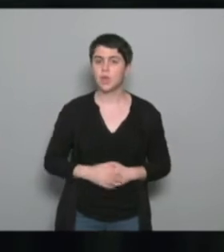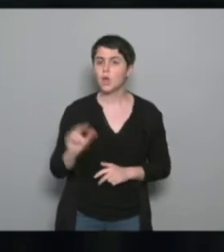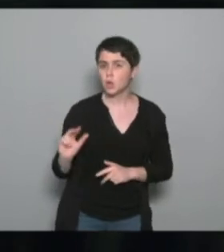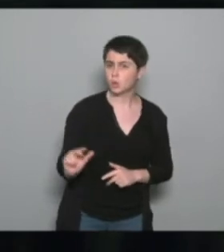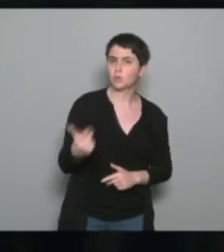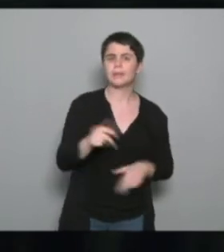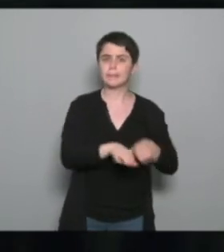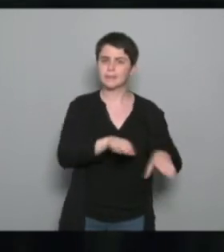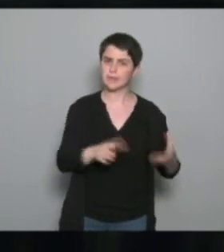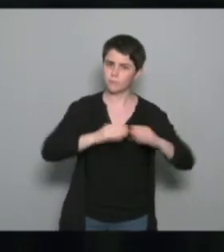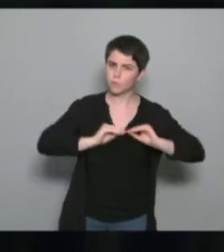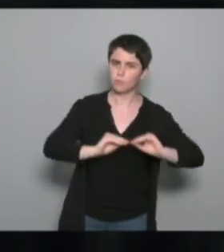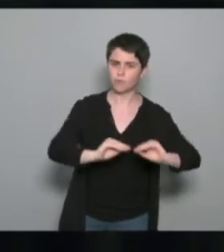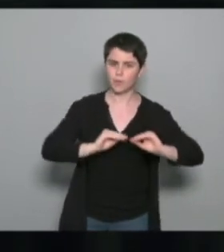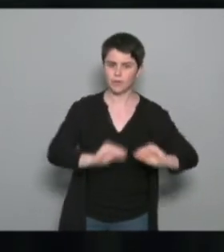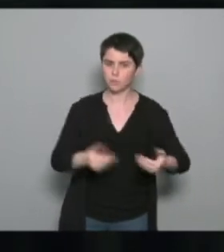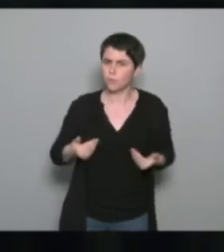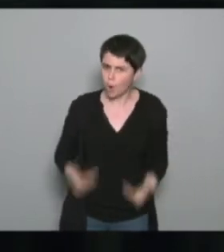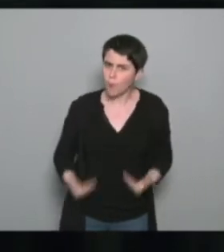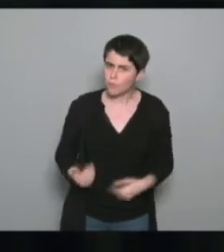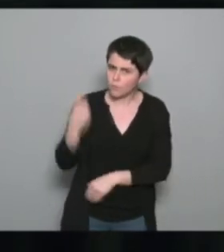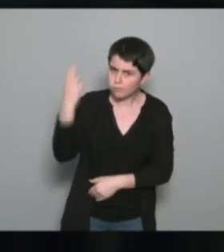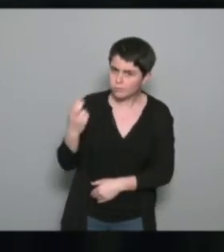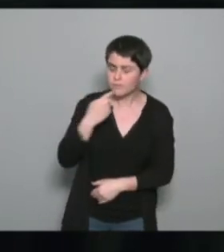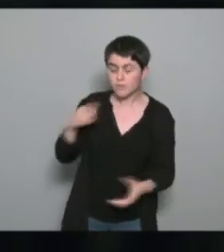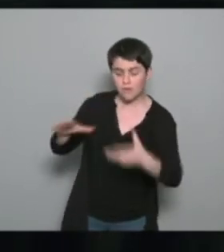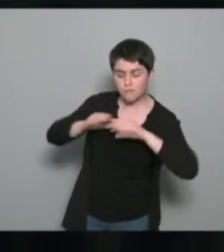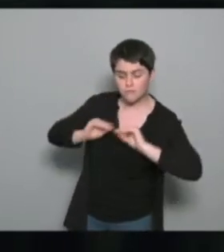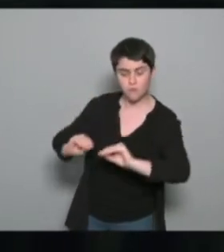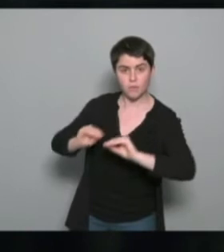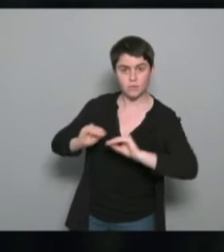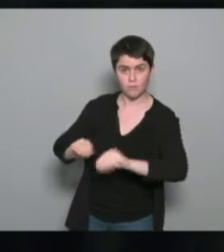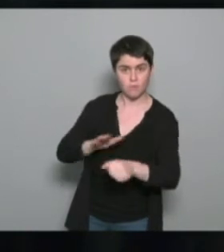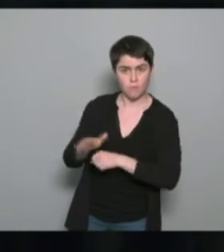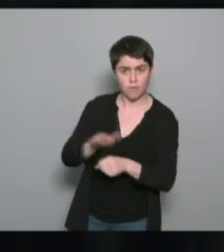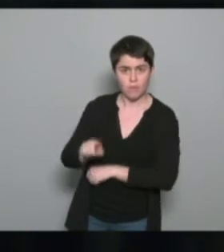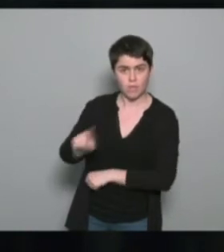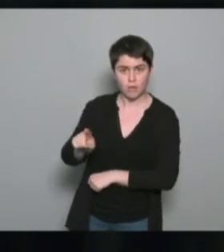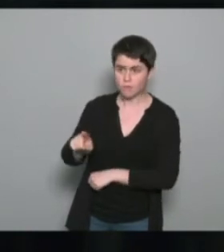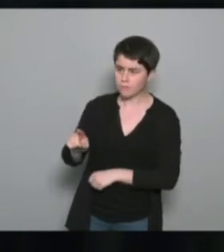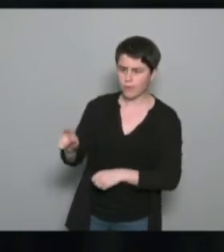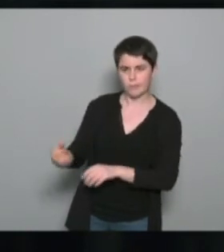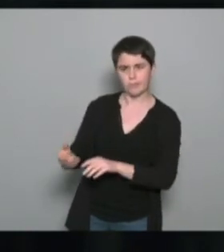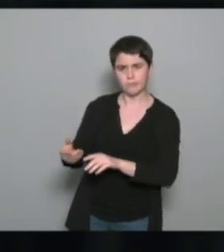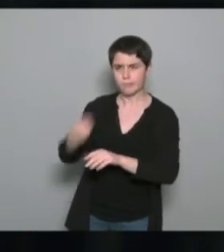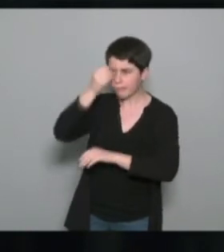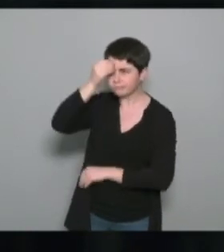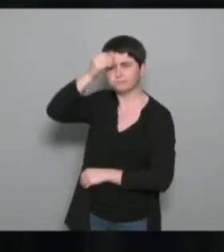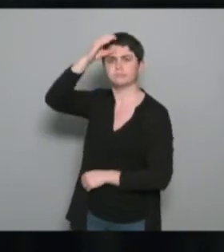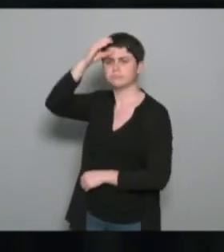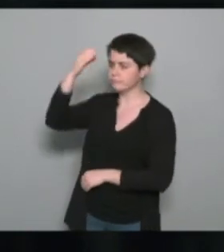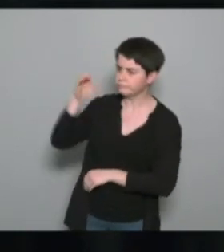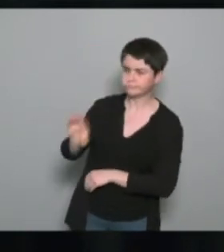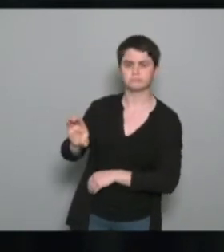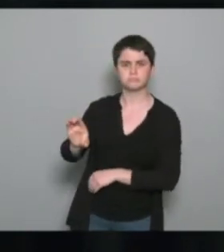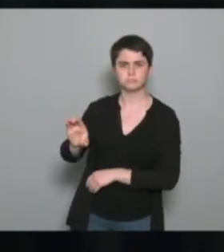formations. C'est un petit peu ce qu'on met en place en ce moment pour compléter ces formations où on a un fort apport de connaissances. L